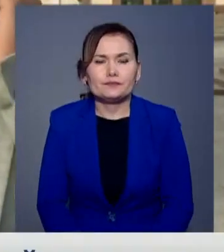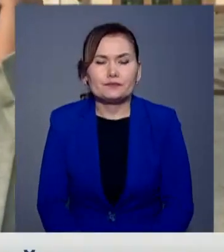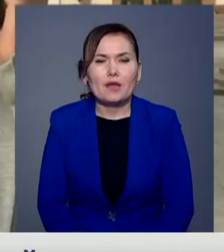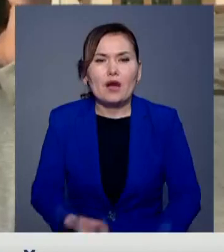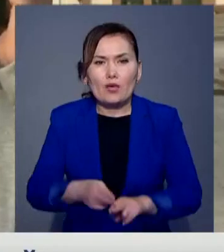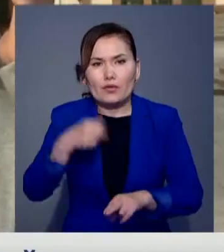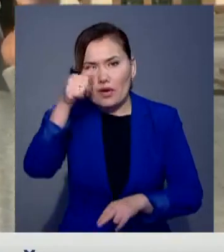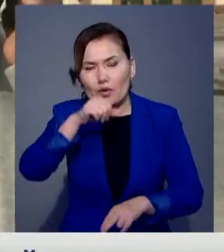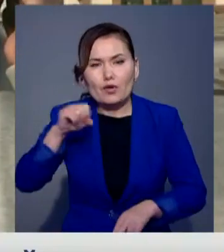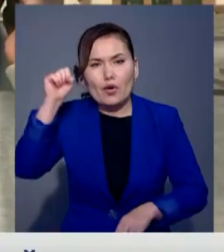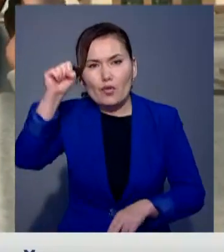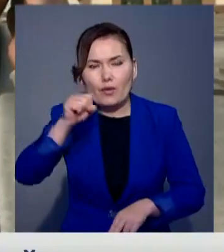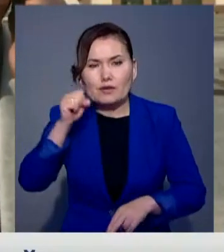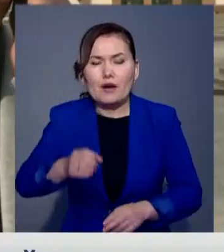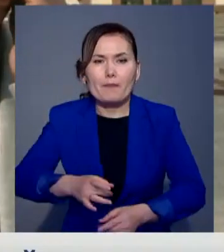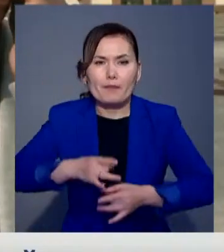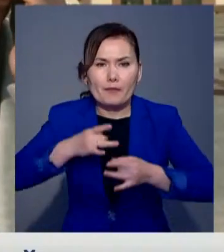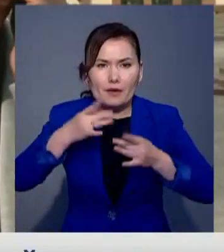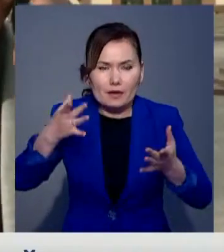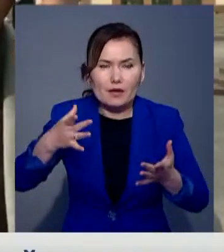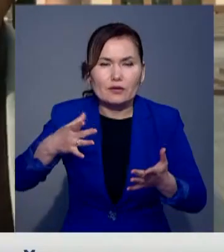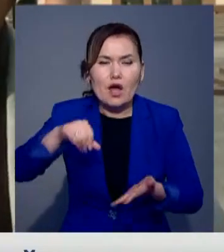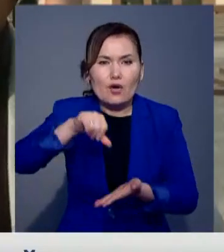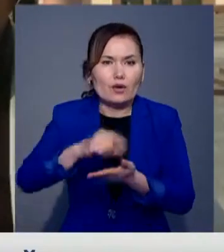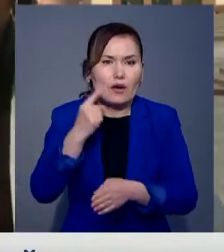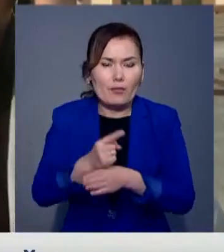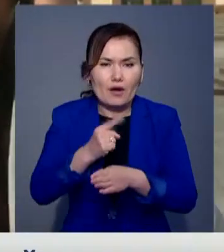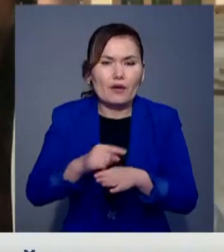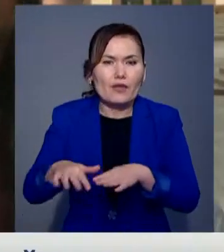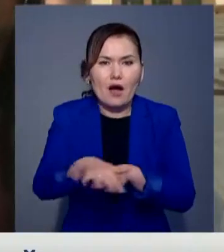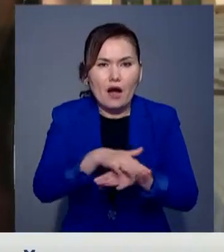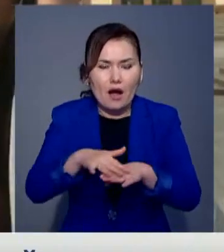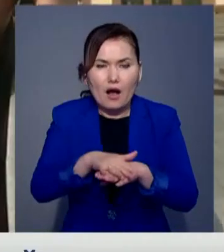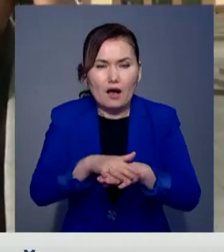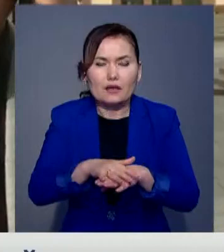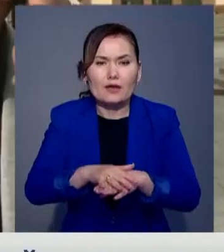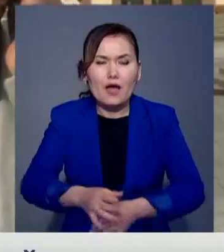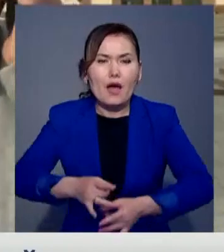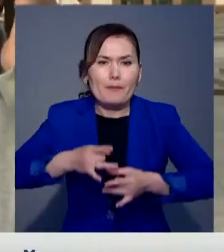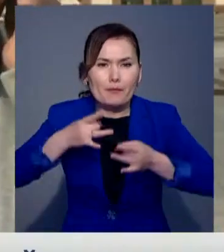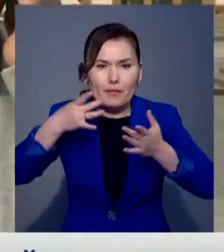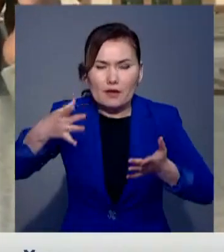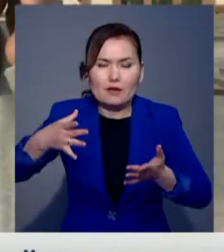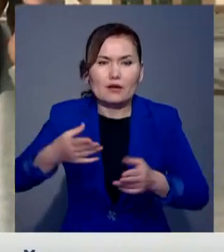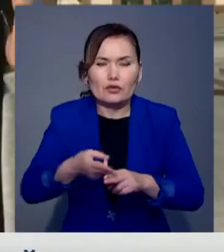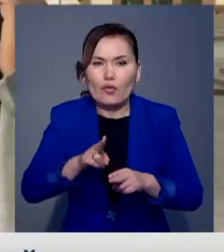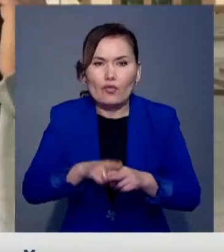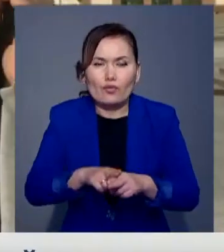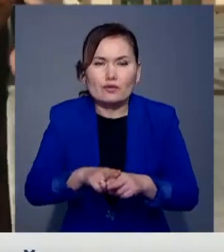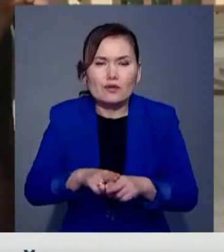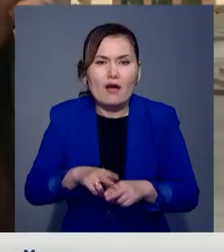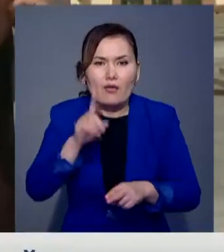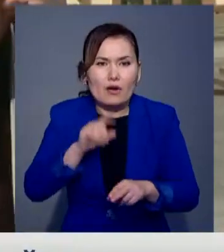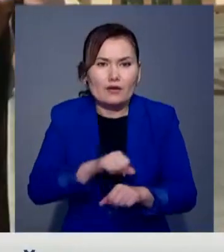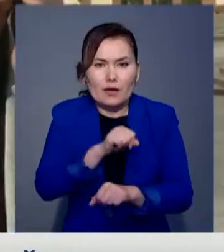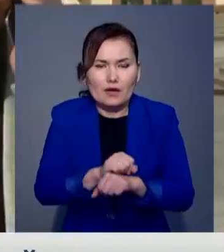Бұл өзбекстанда да науырысда жаппайты ұлыға тиім салыны болдыр. Мұндаға қалық ұлыстың ұлығының бес күн-бес күн түн көйлейті. Қазақ